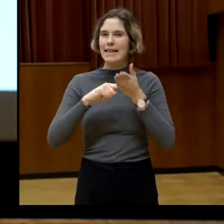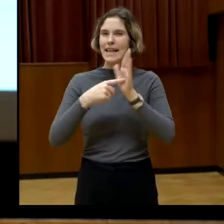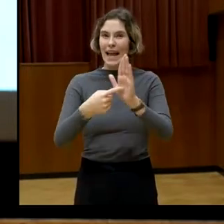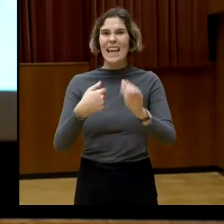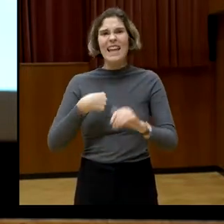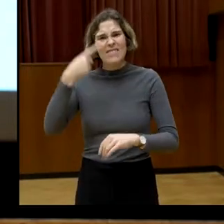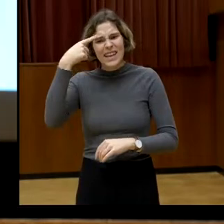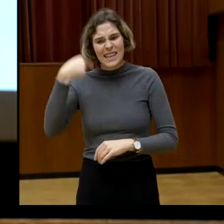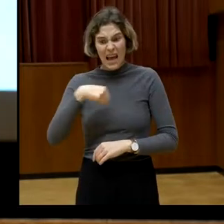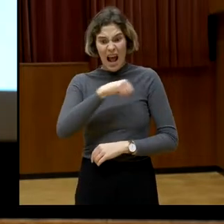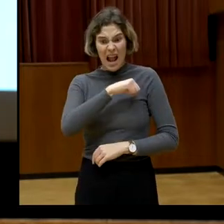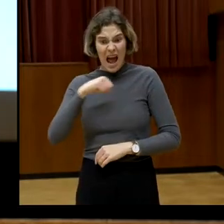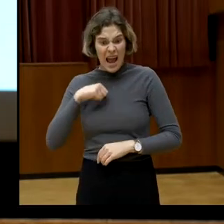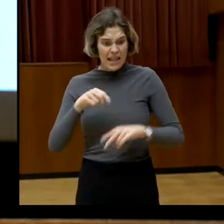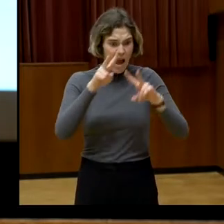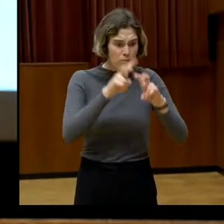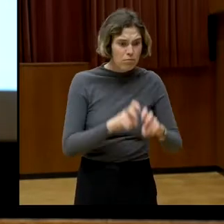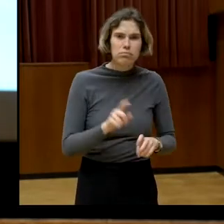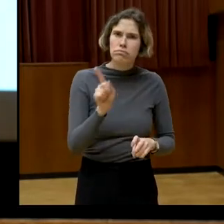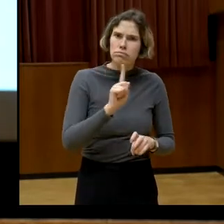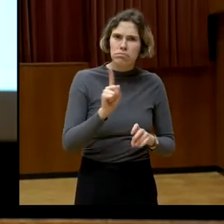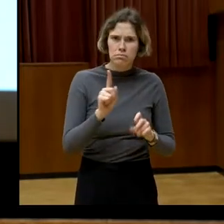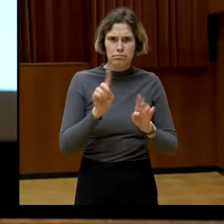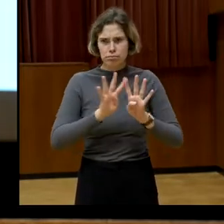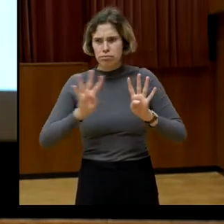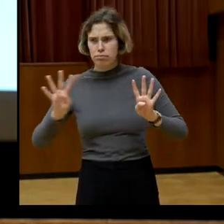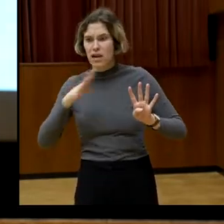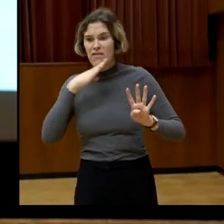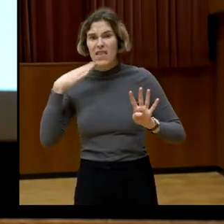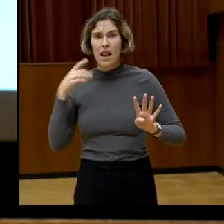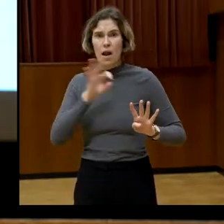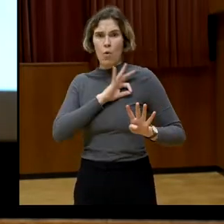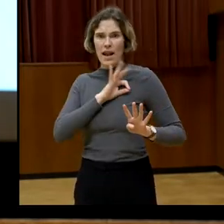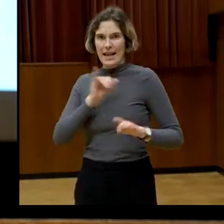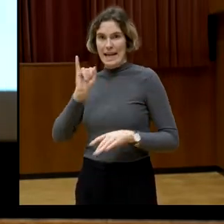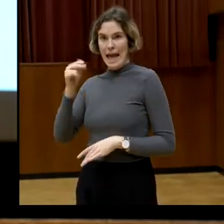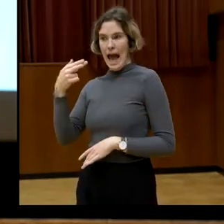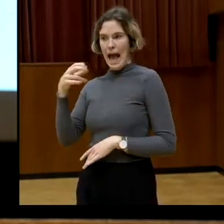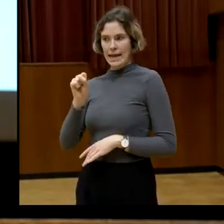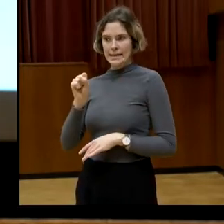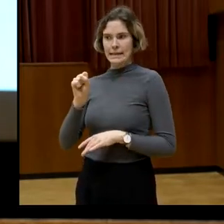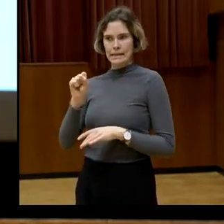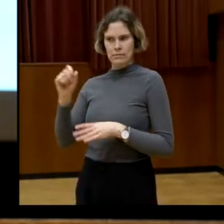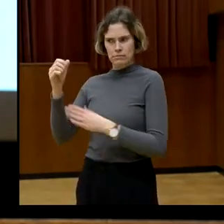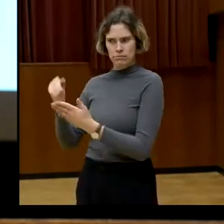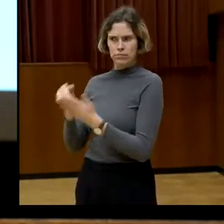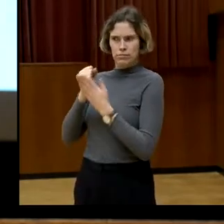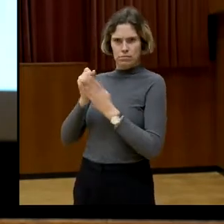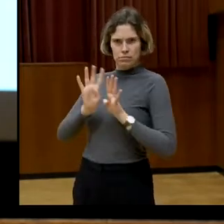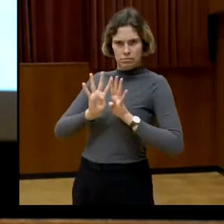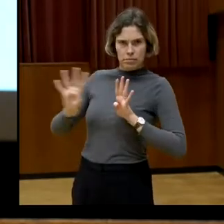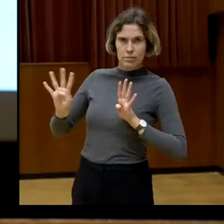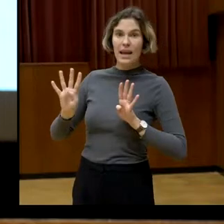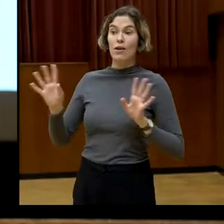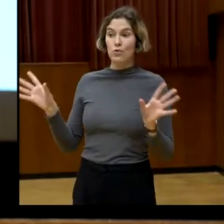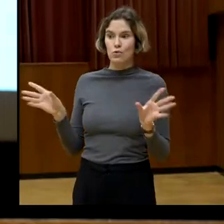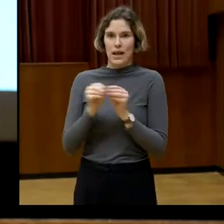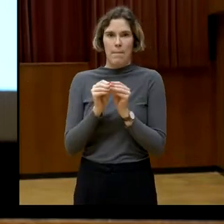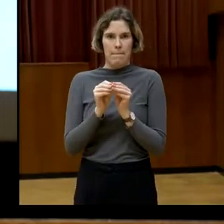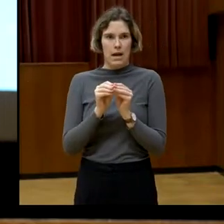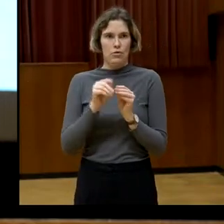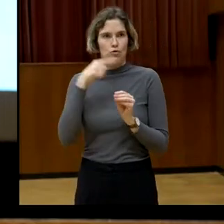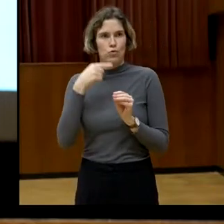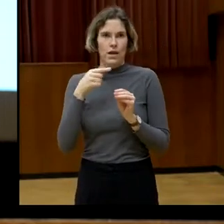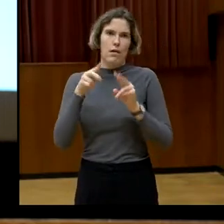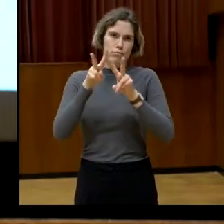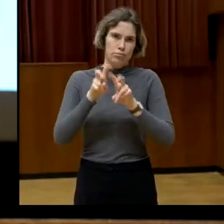vielen Kolleginnen und Kollegen vom IHS, aber auch von der Universität Aarhus in Dänemark, die mit uns gemeinsam an dieser Studie gearbeitet haben, wo